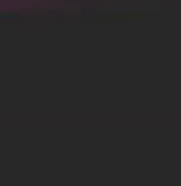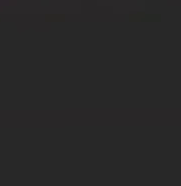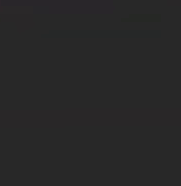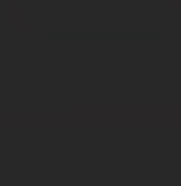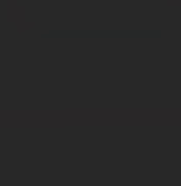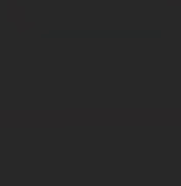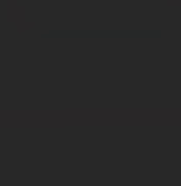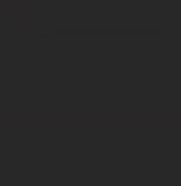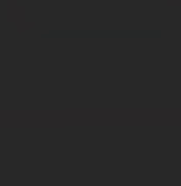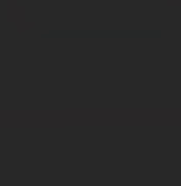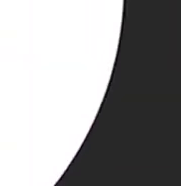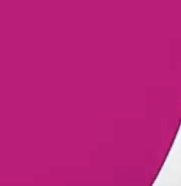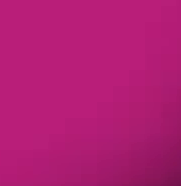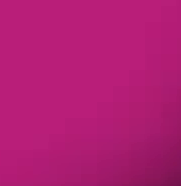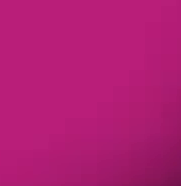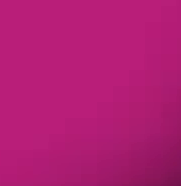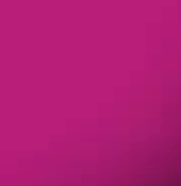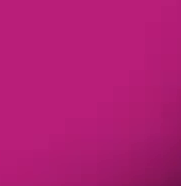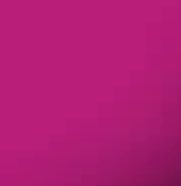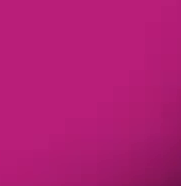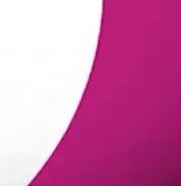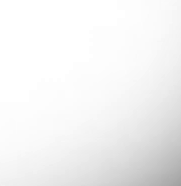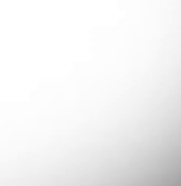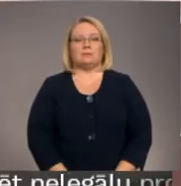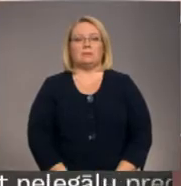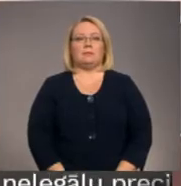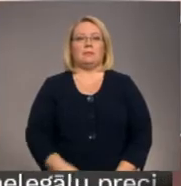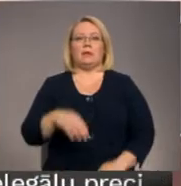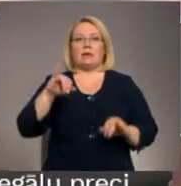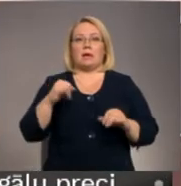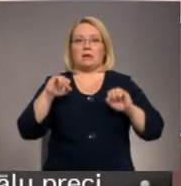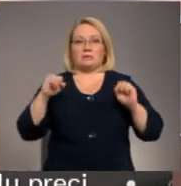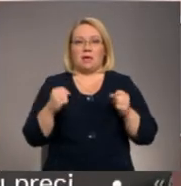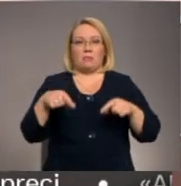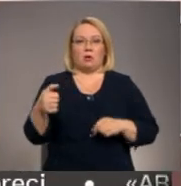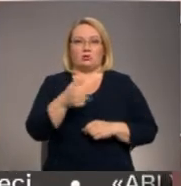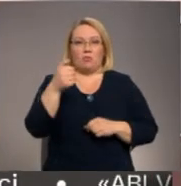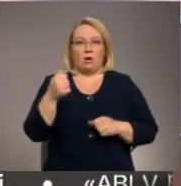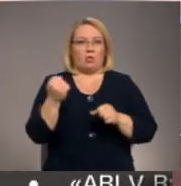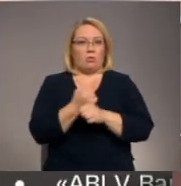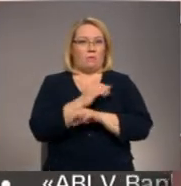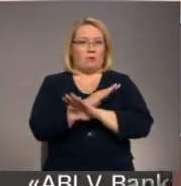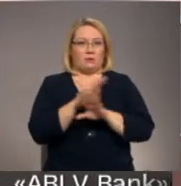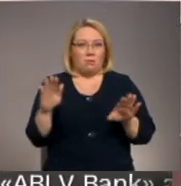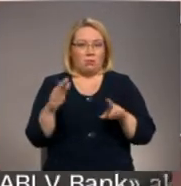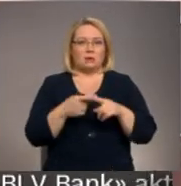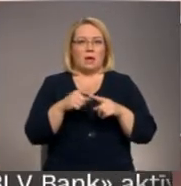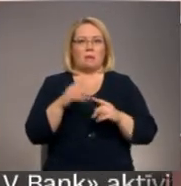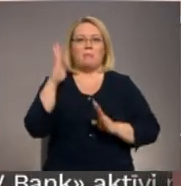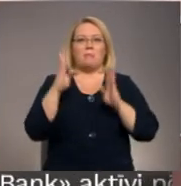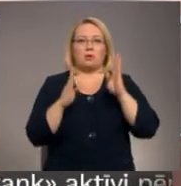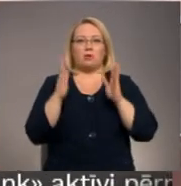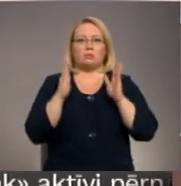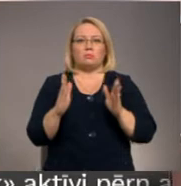Re, visi ēters ir te! Ja zīmas šogad tomēr neiesāsies, tad mežos